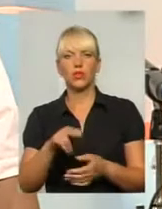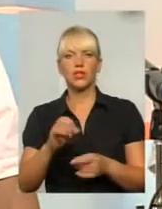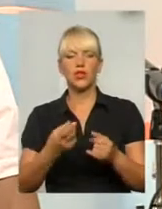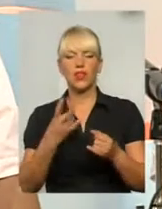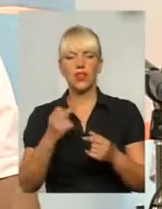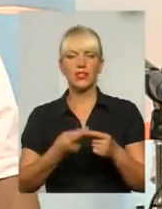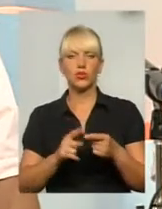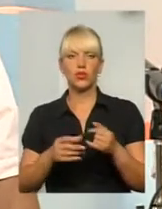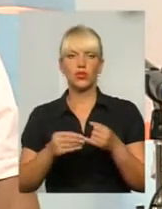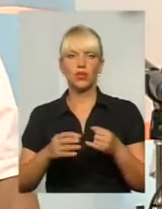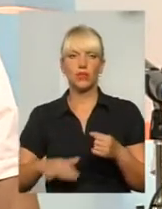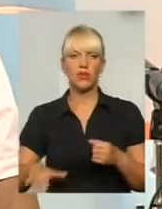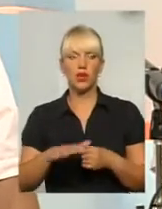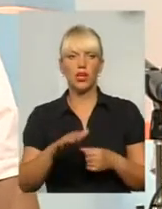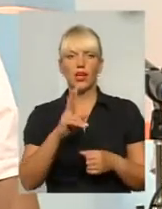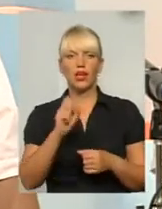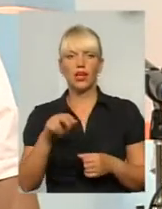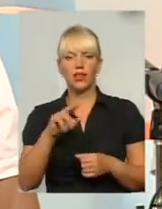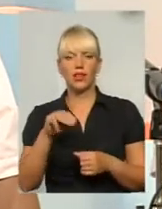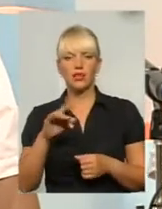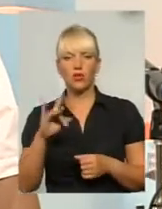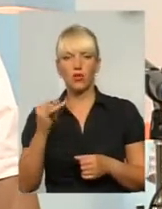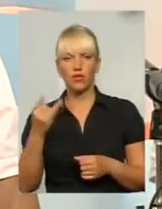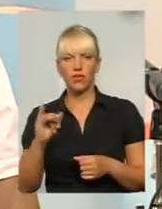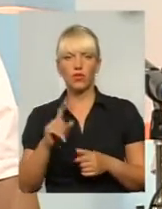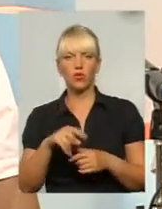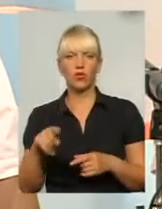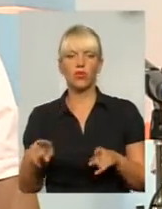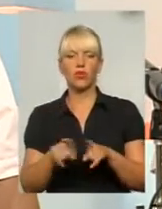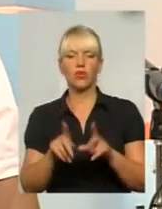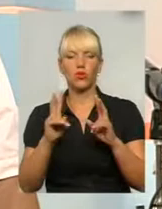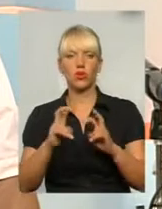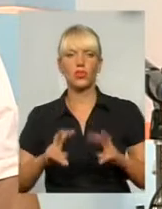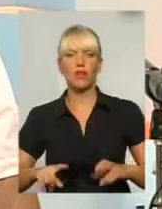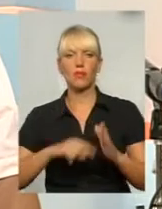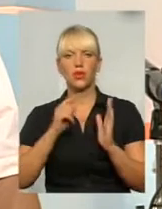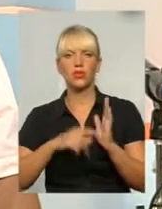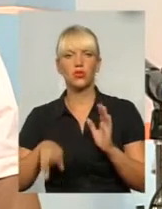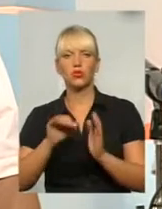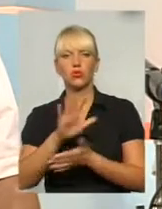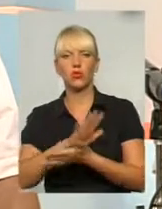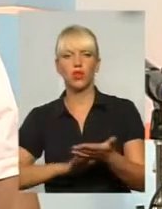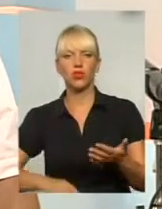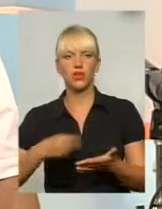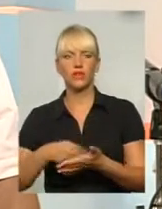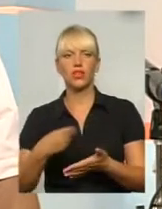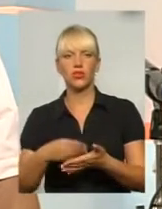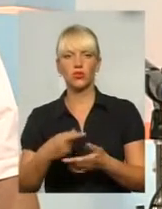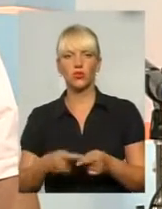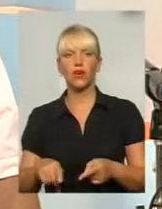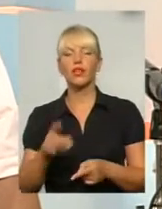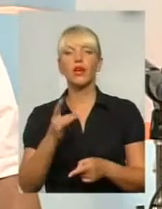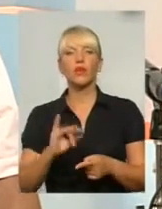і присвоїли кадастрові номера. Також на сесії розглянули питання щодо подальшого фінансування. От як Таша розказує, про те, що